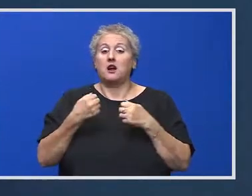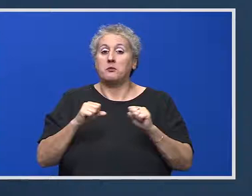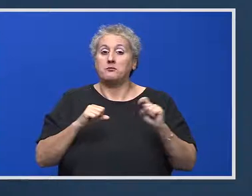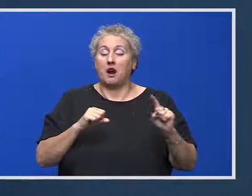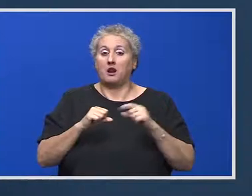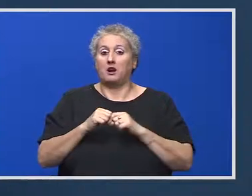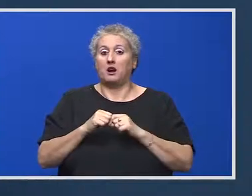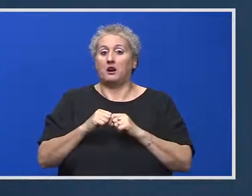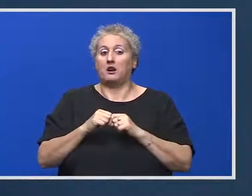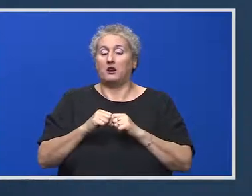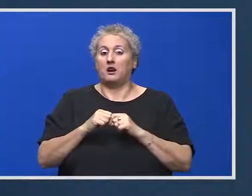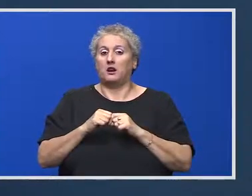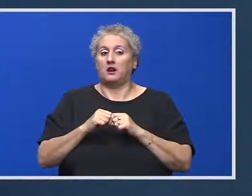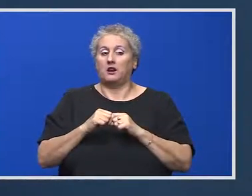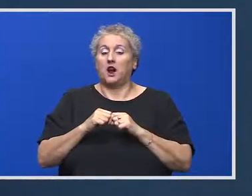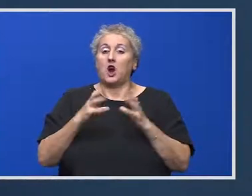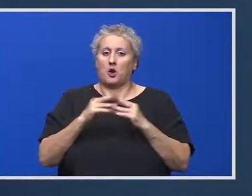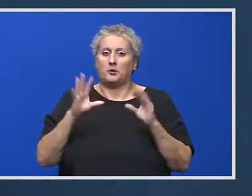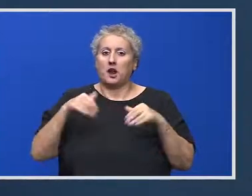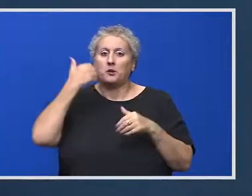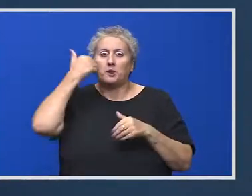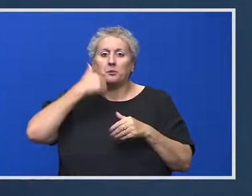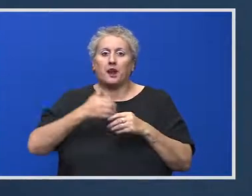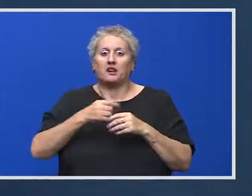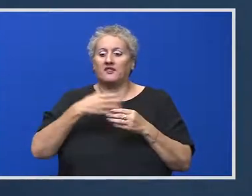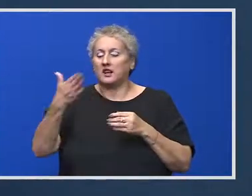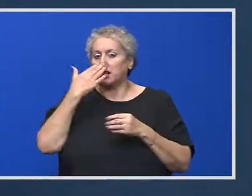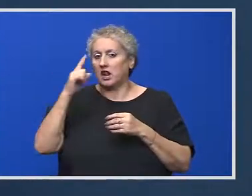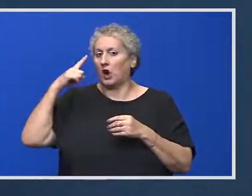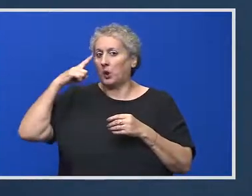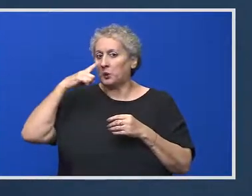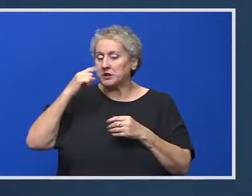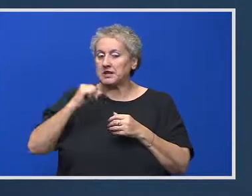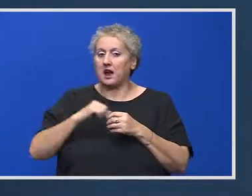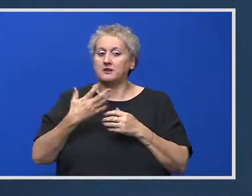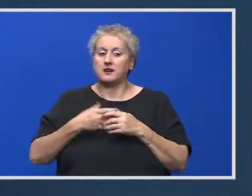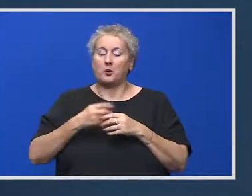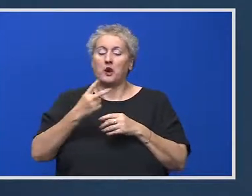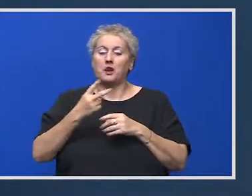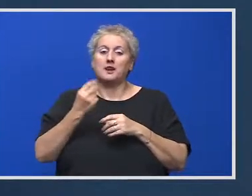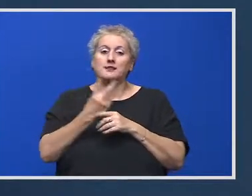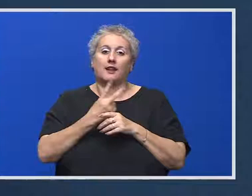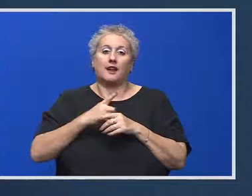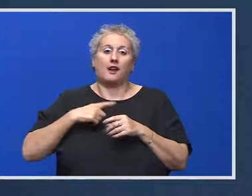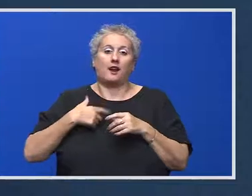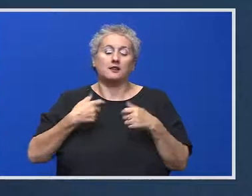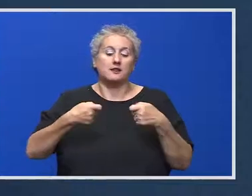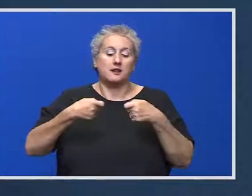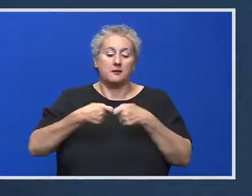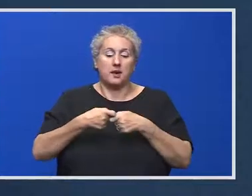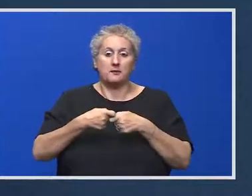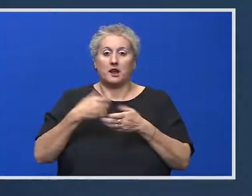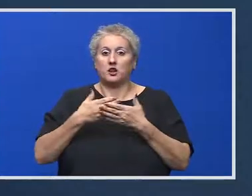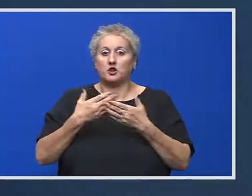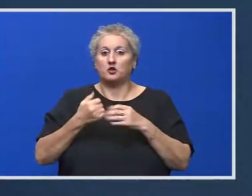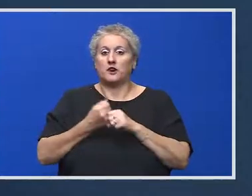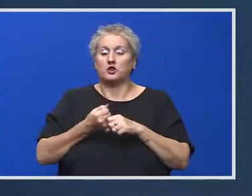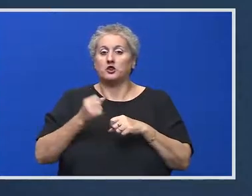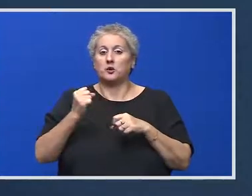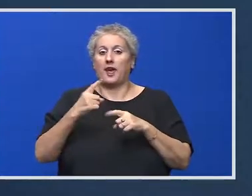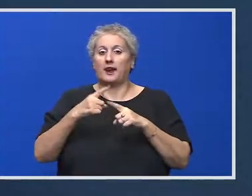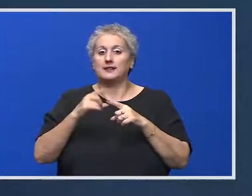Rusia și celelalte state care sunt acționare în această bancă. De ce nu faceți un exit?